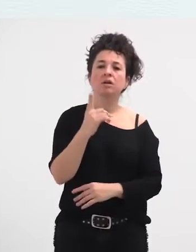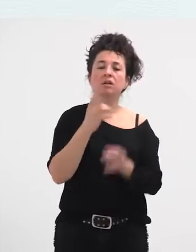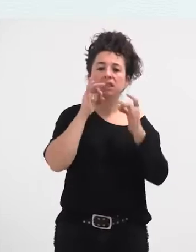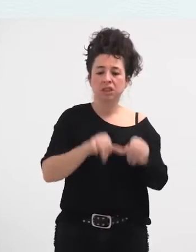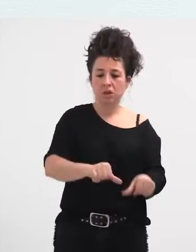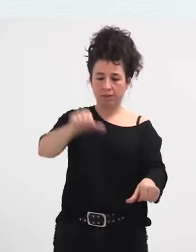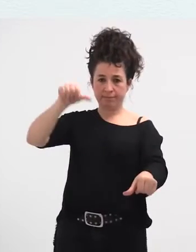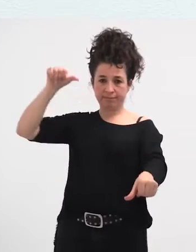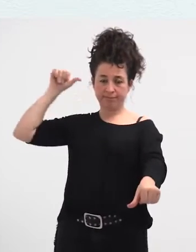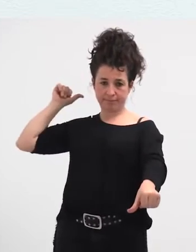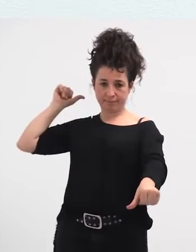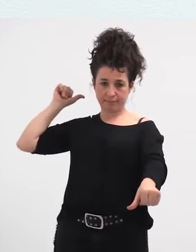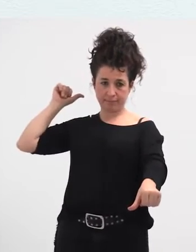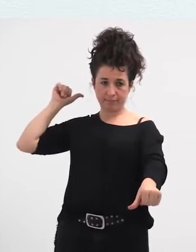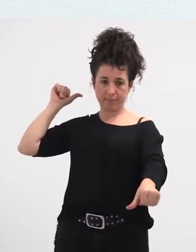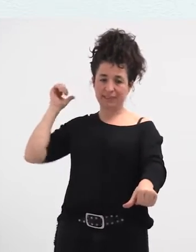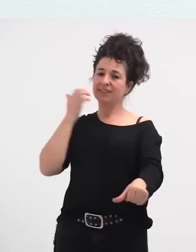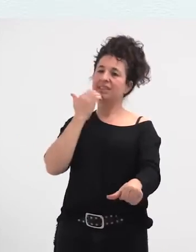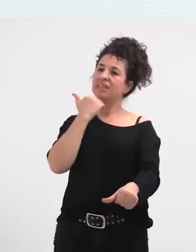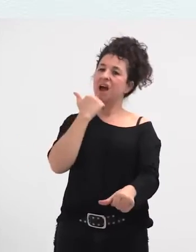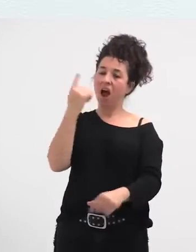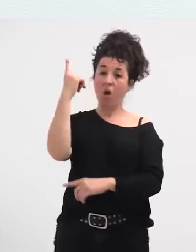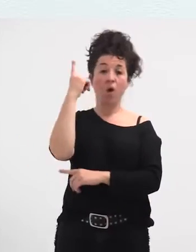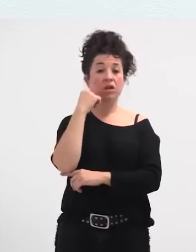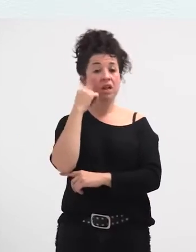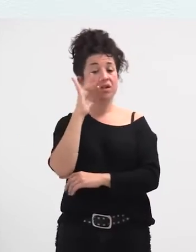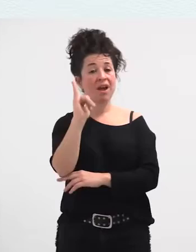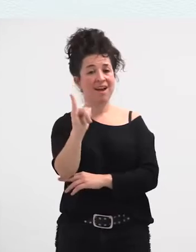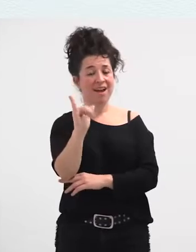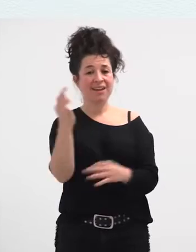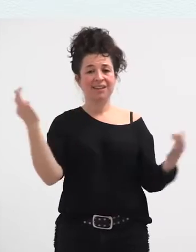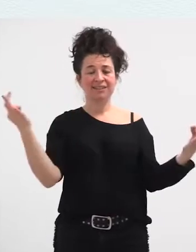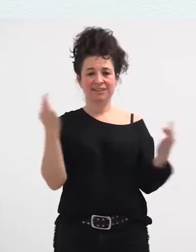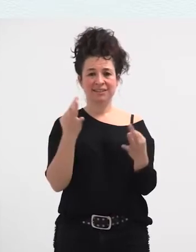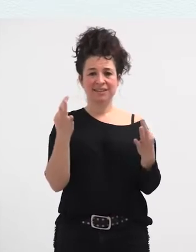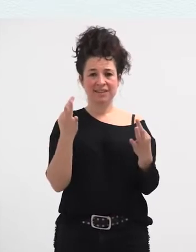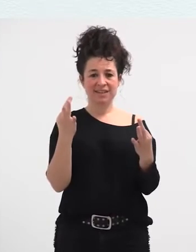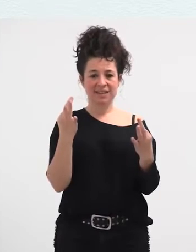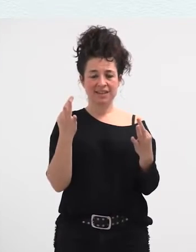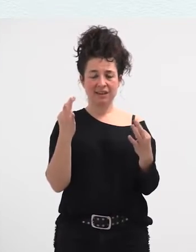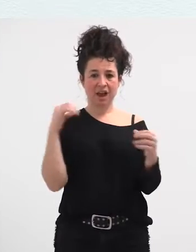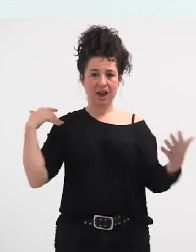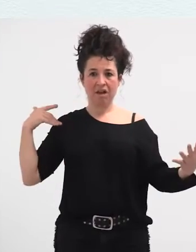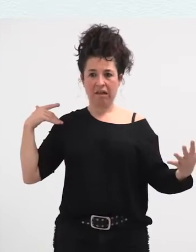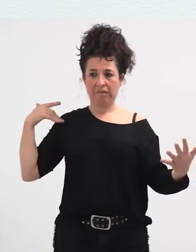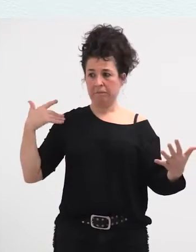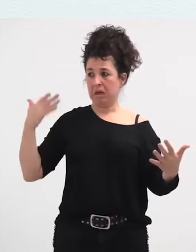historias, zerbait baldin badago tradizionala alardeetan da, udalek antolatuak zirela,